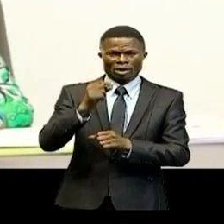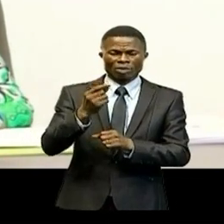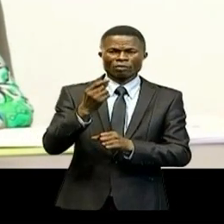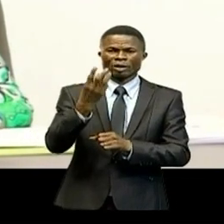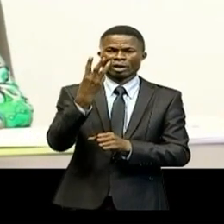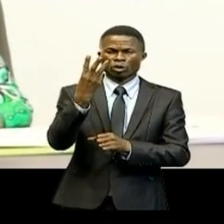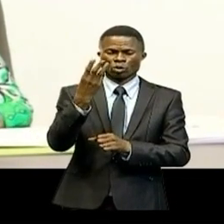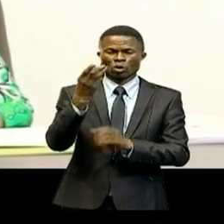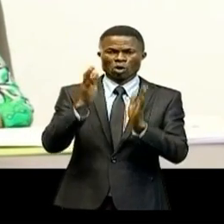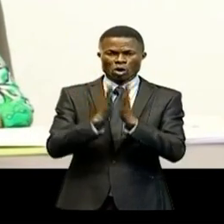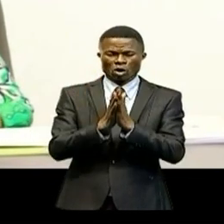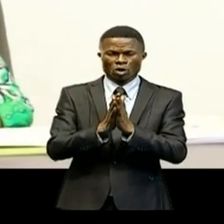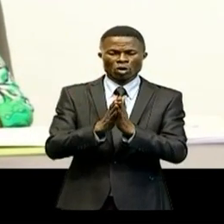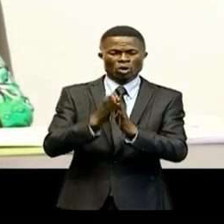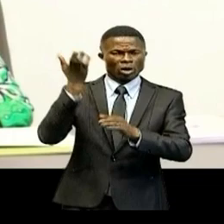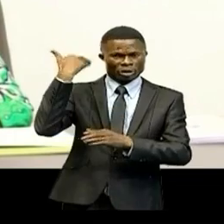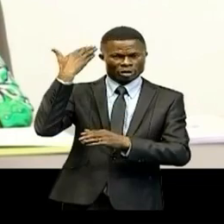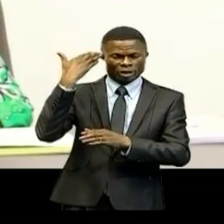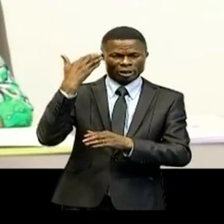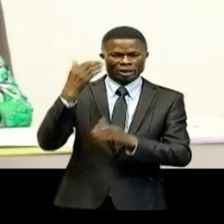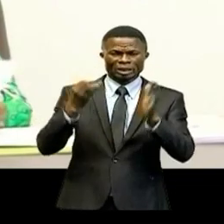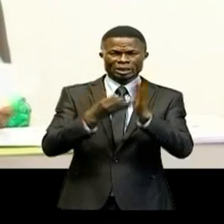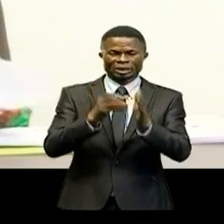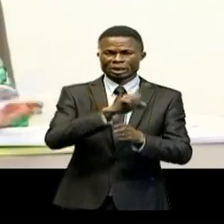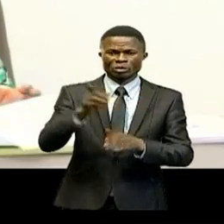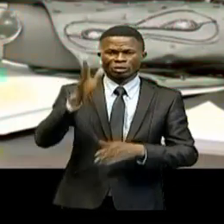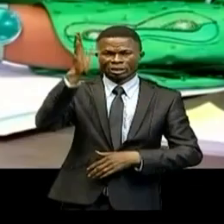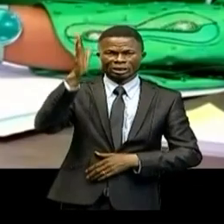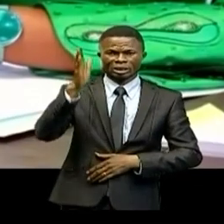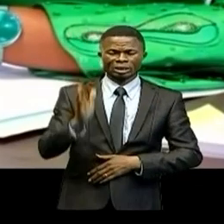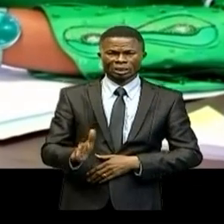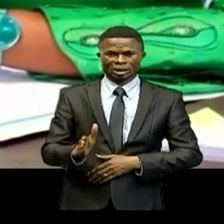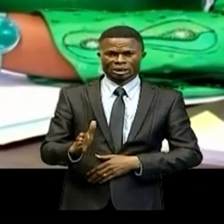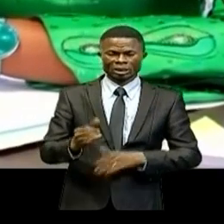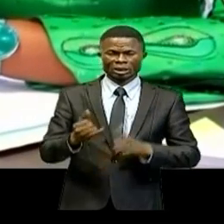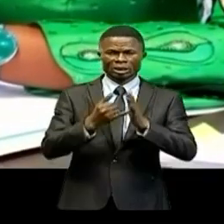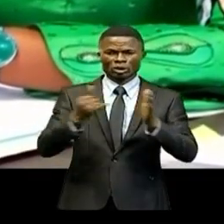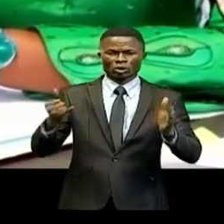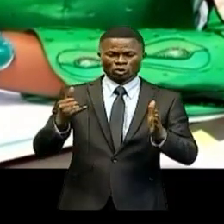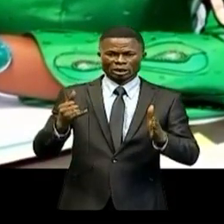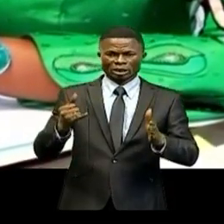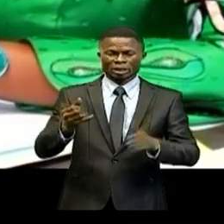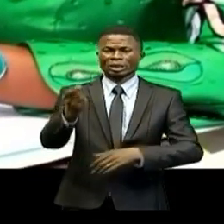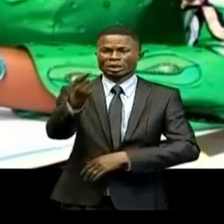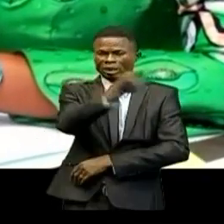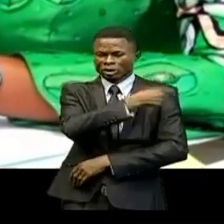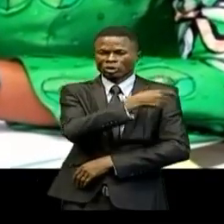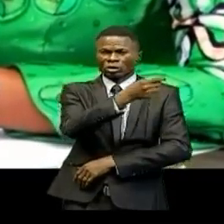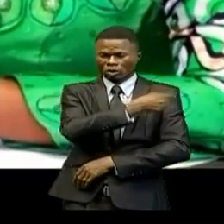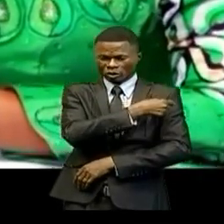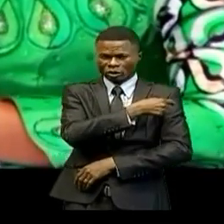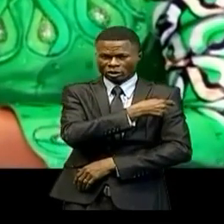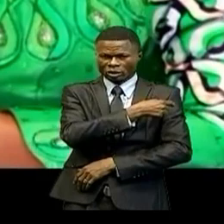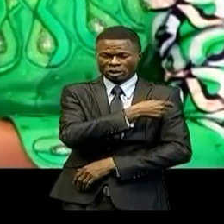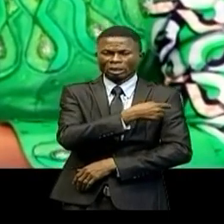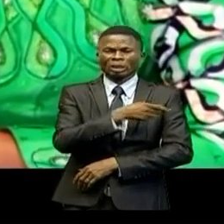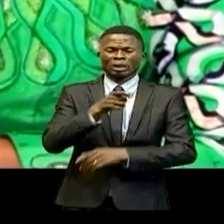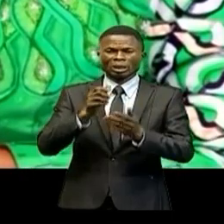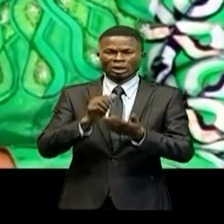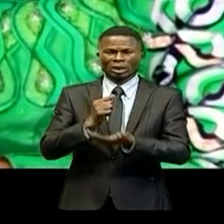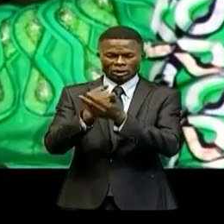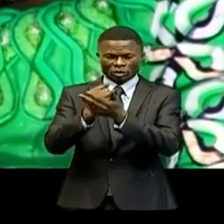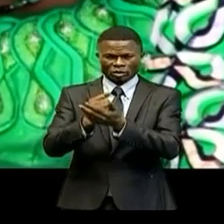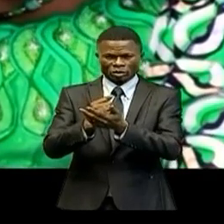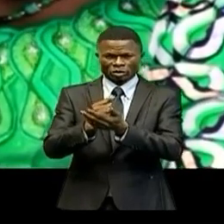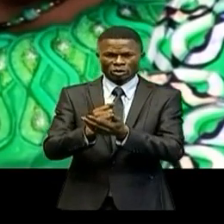dernier d'un lot de 7 560 doses de Johnson & Johnson, vaccins qui se prend